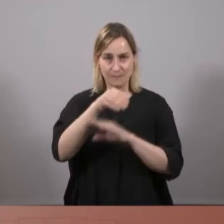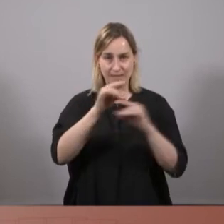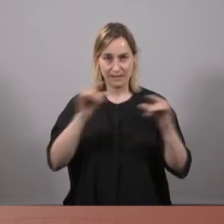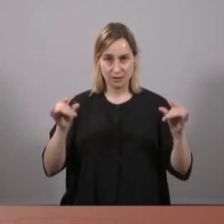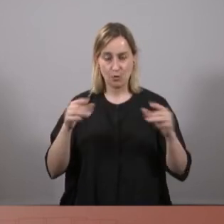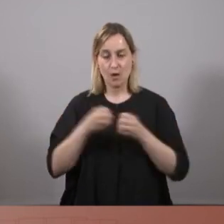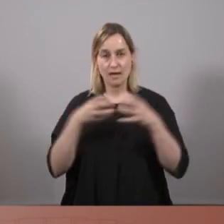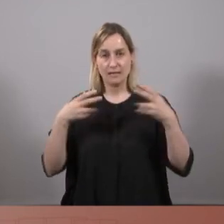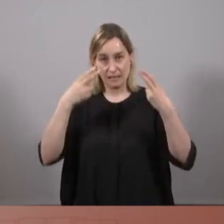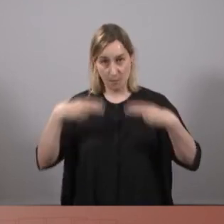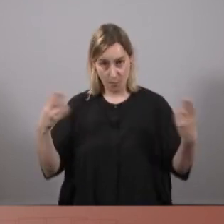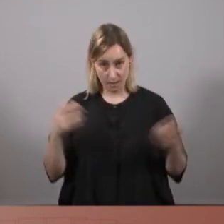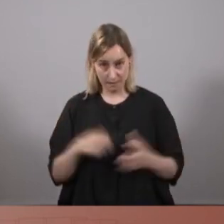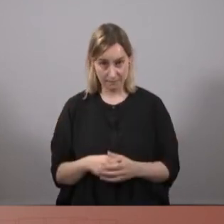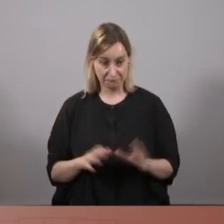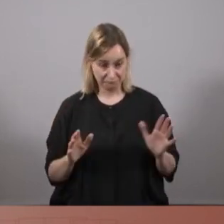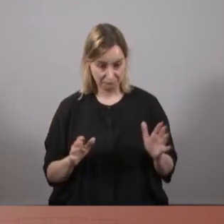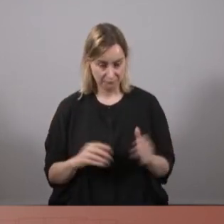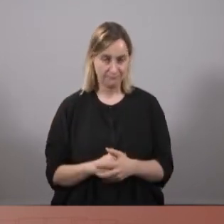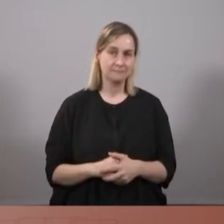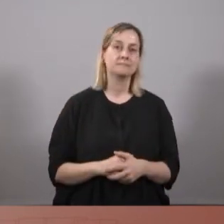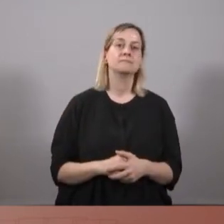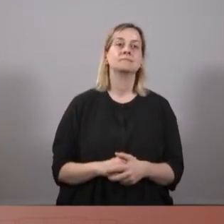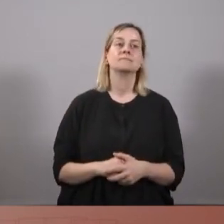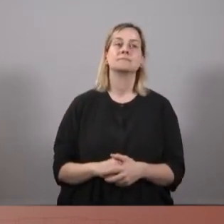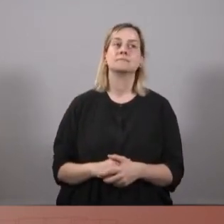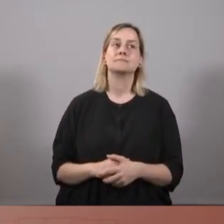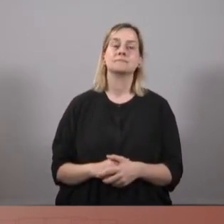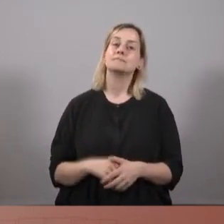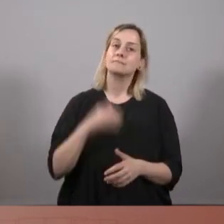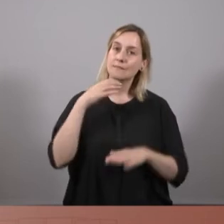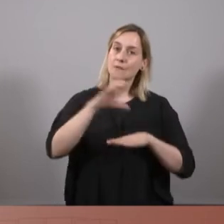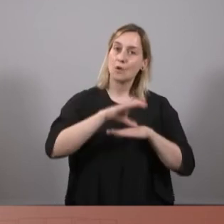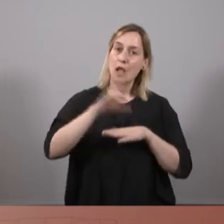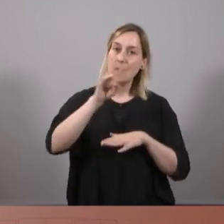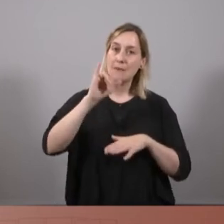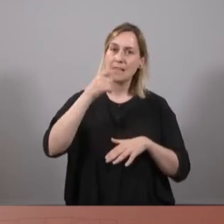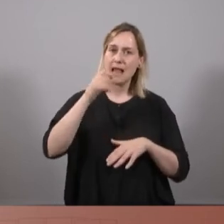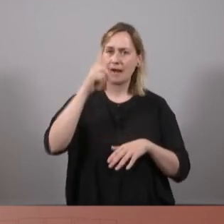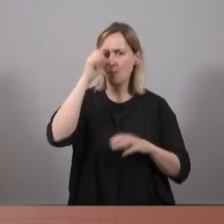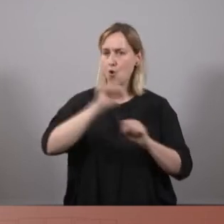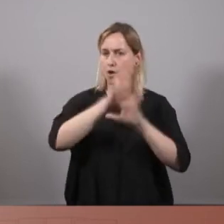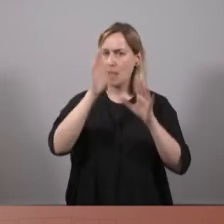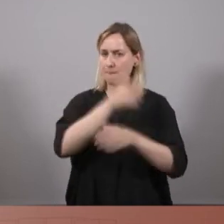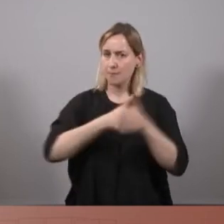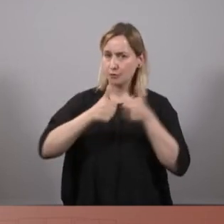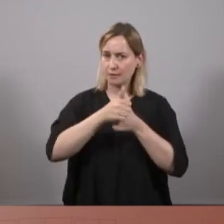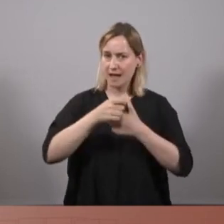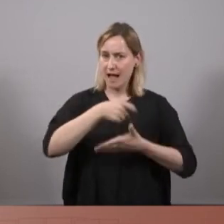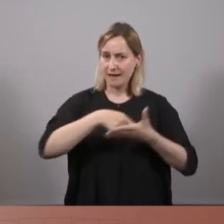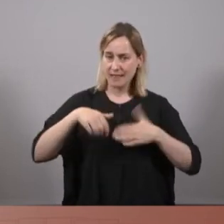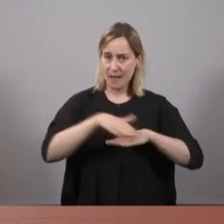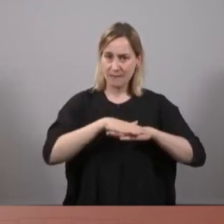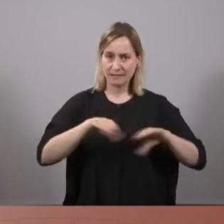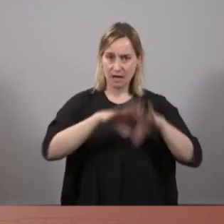pública. No cal recordar, sabem que ens costa, que la consellera Vilagrà té clara la prioritat de la renda bàsica universal